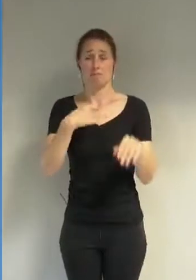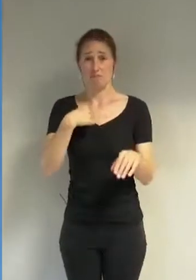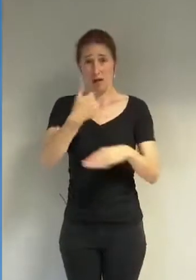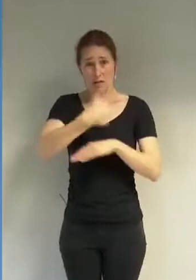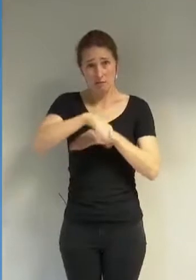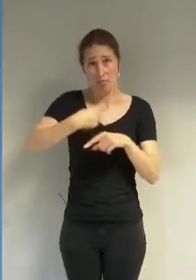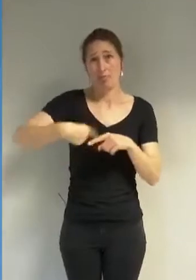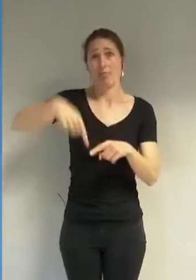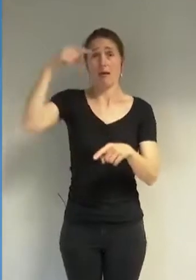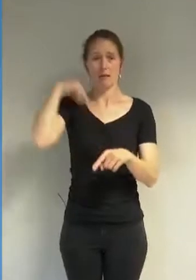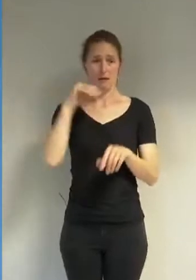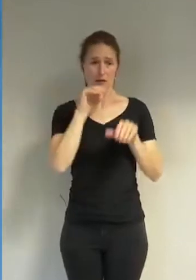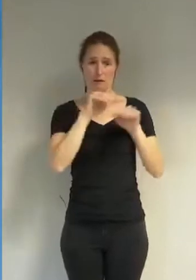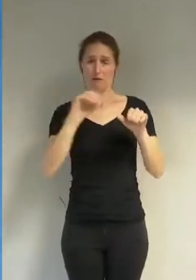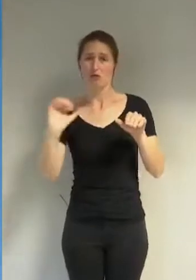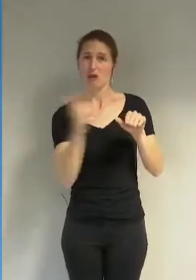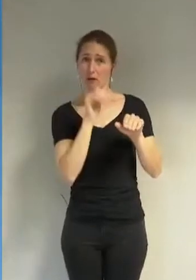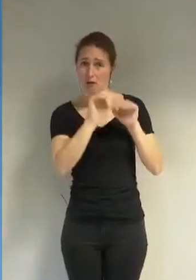par courrier.